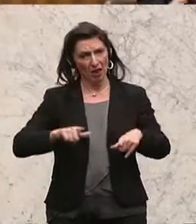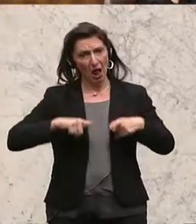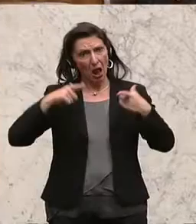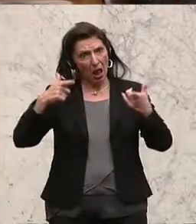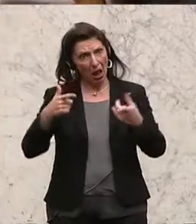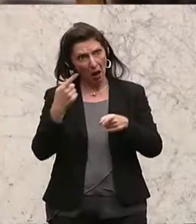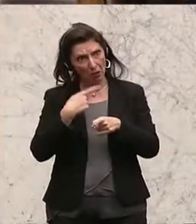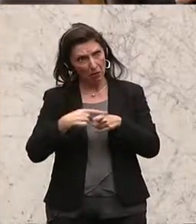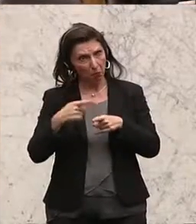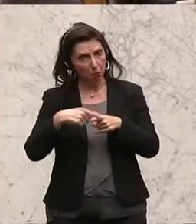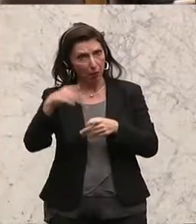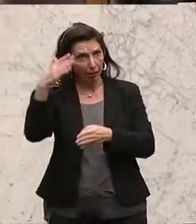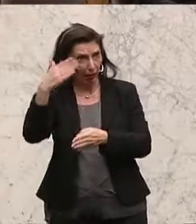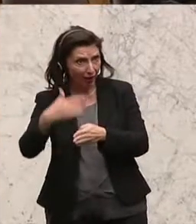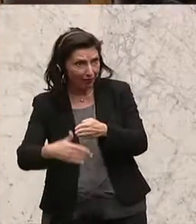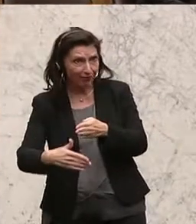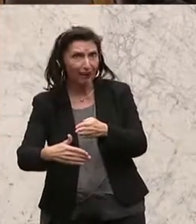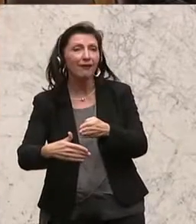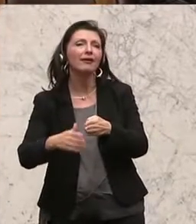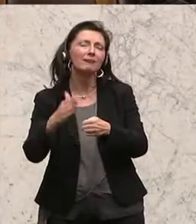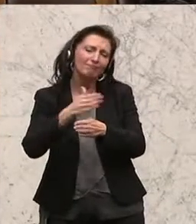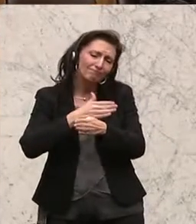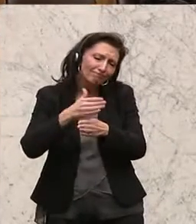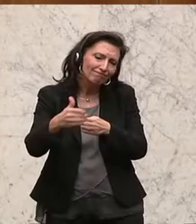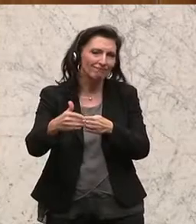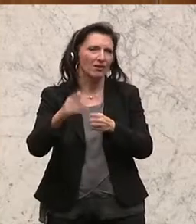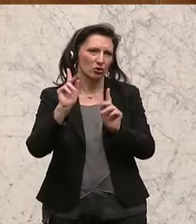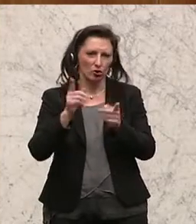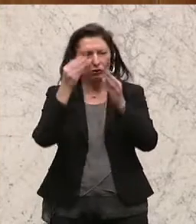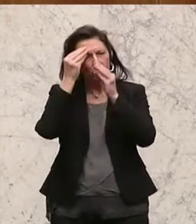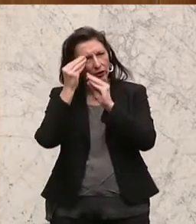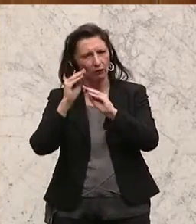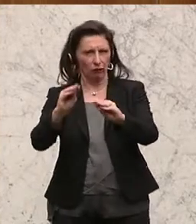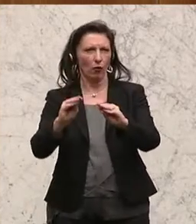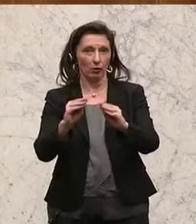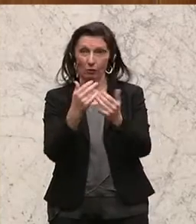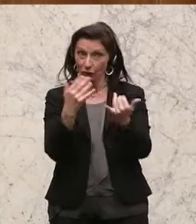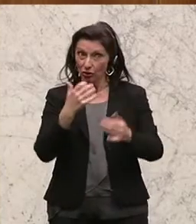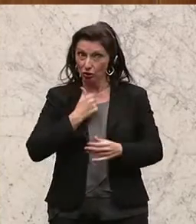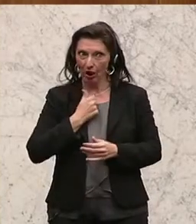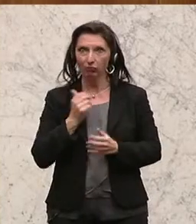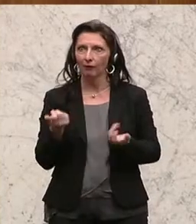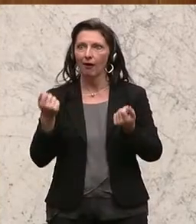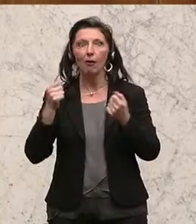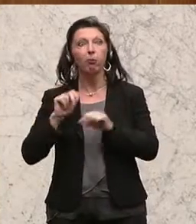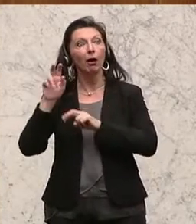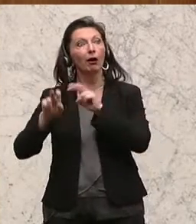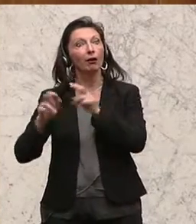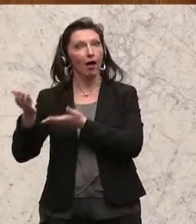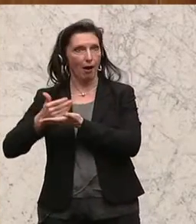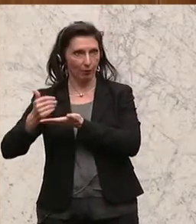zurückzugeben. Und das haben wir gemacht mit der Einführung der Bankenabgabe, soll man nicht